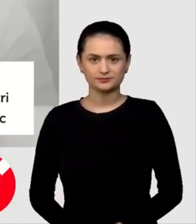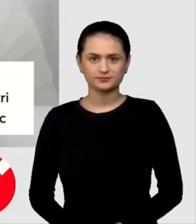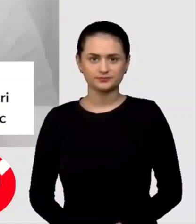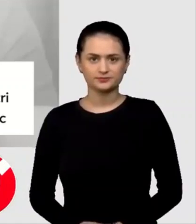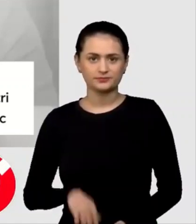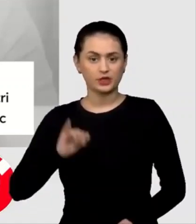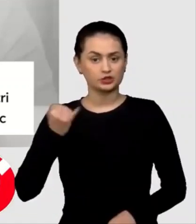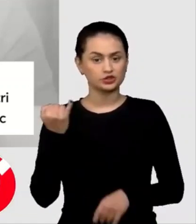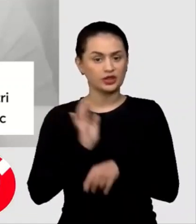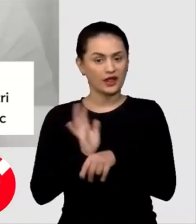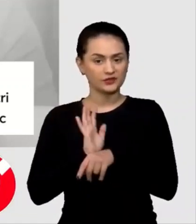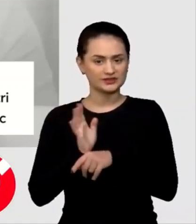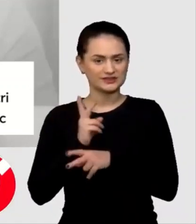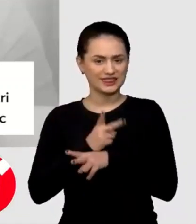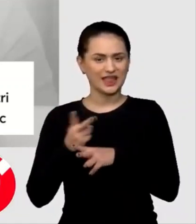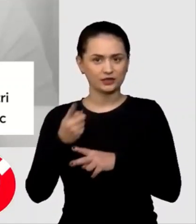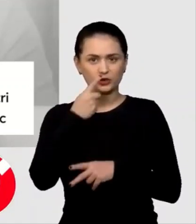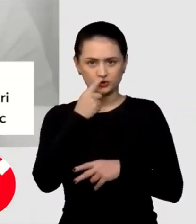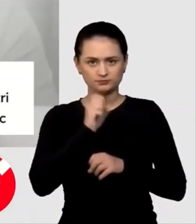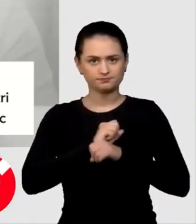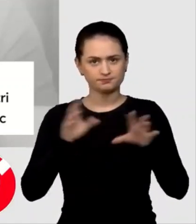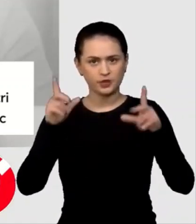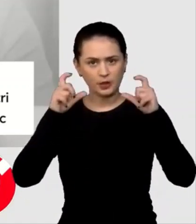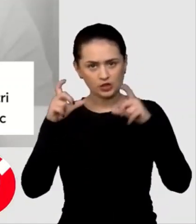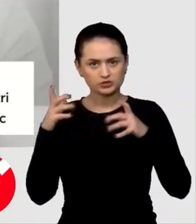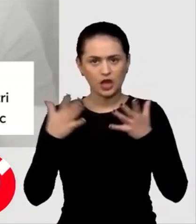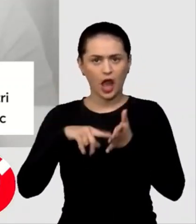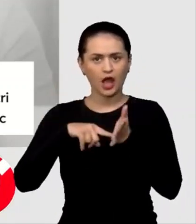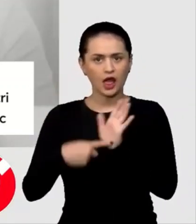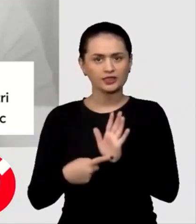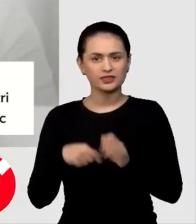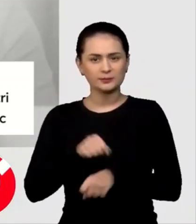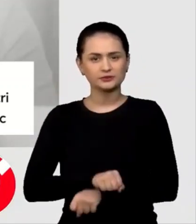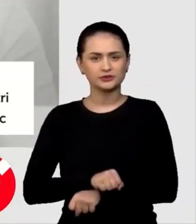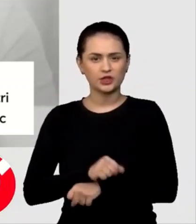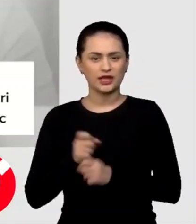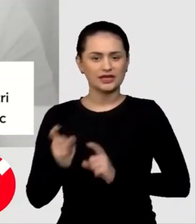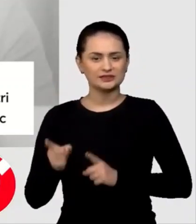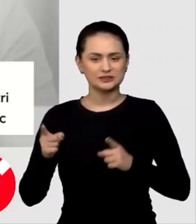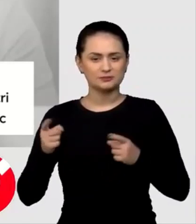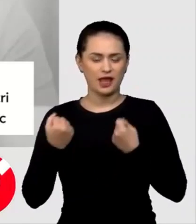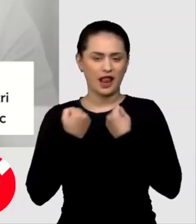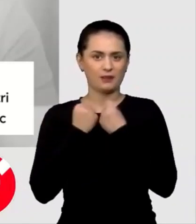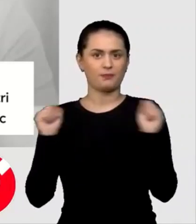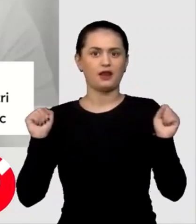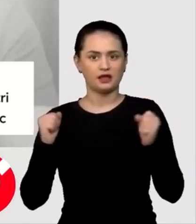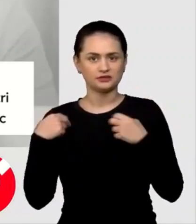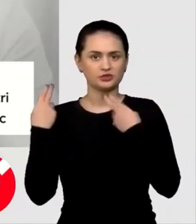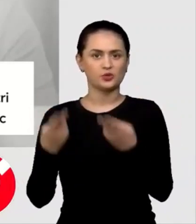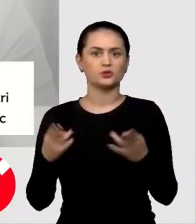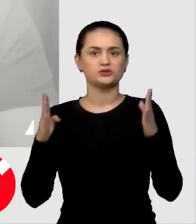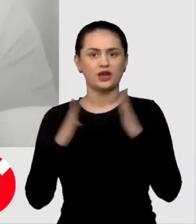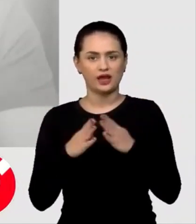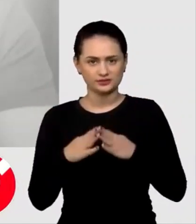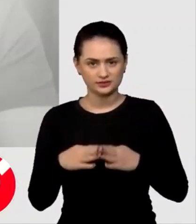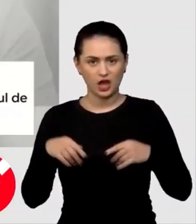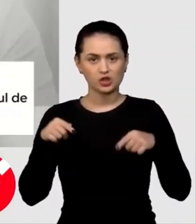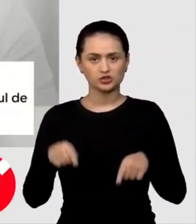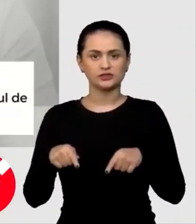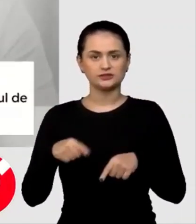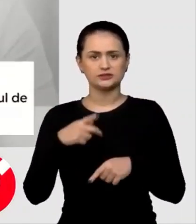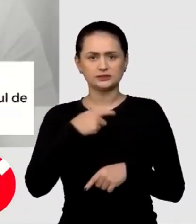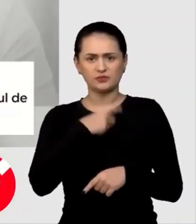Și televiziunea de stat rus a difuzat imagini care arăta prizionierii de războie liberați de ucraineni întorcându-se acasă.